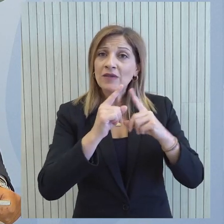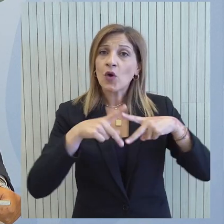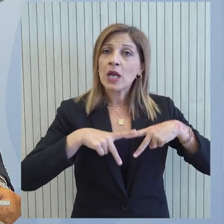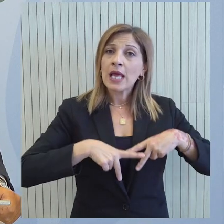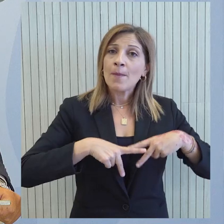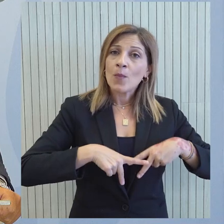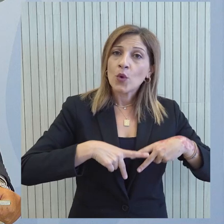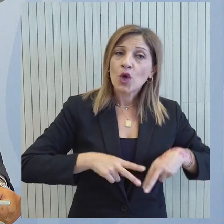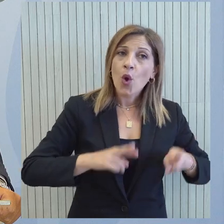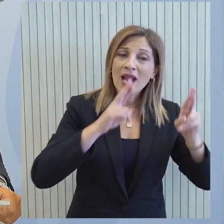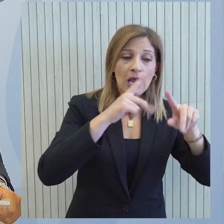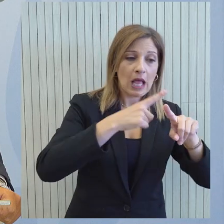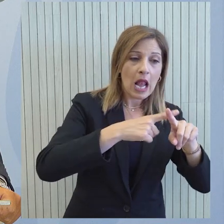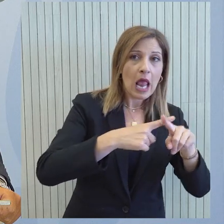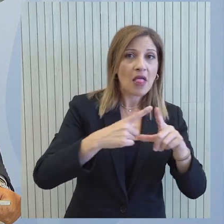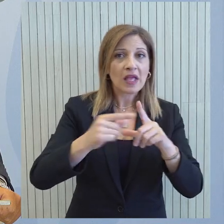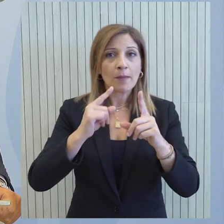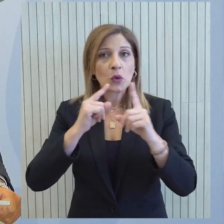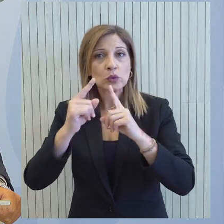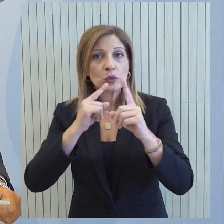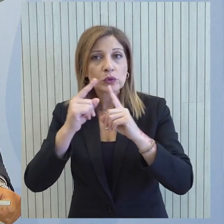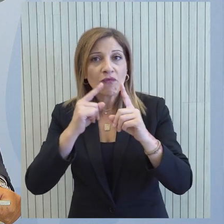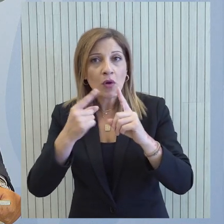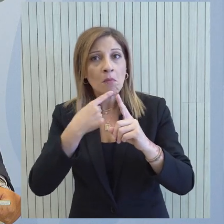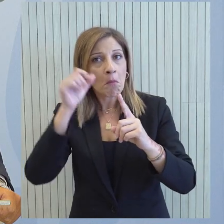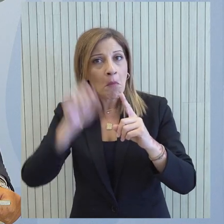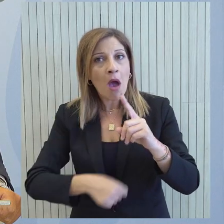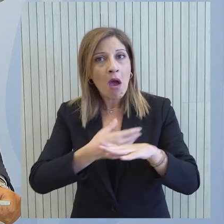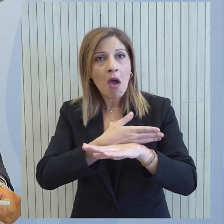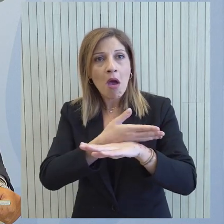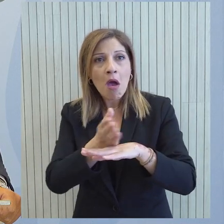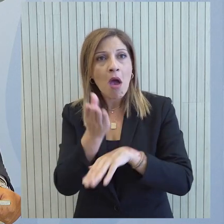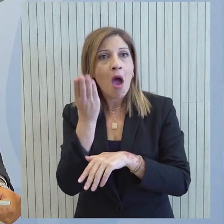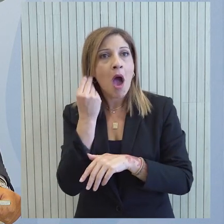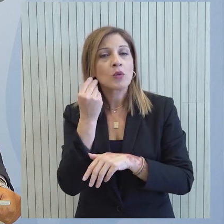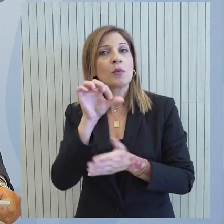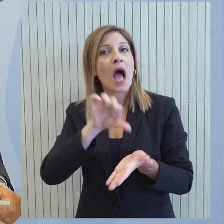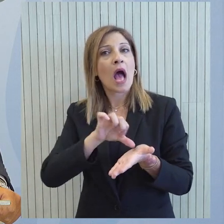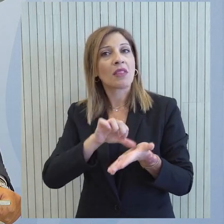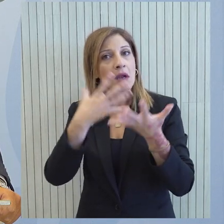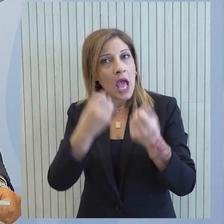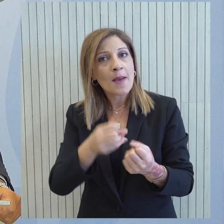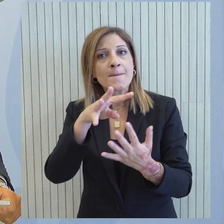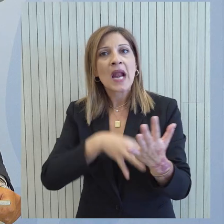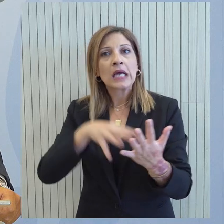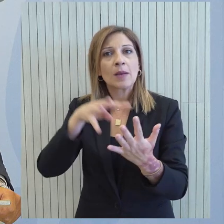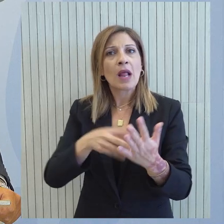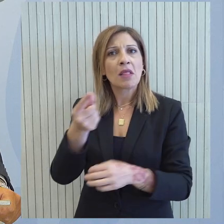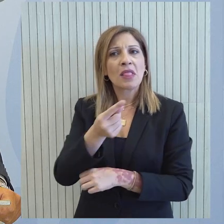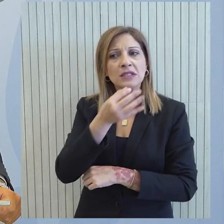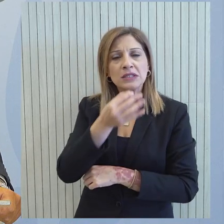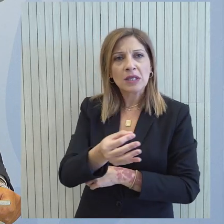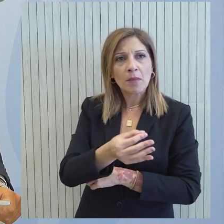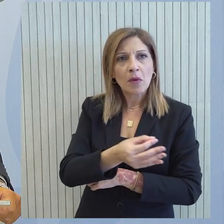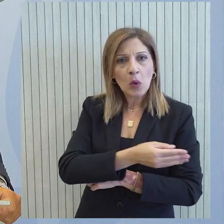μεταξύ των δύο Υπουργείων Ενέργειας, Ελλάδας και Κύπρου με χρονοδιακάματα πληροφορούμαστε από αυτήν ότι υπάρχουν και πρακτικά τι που